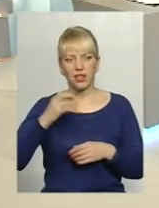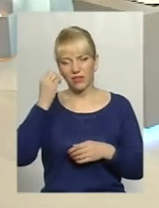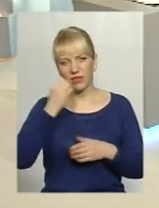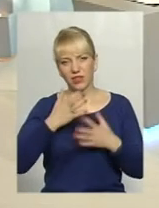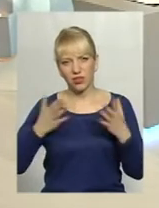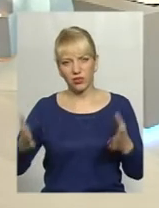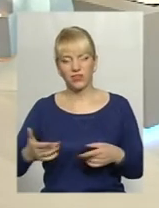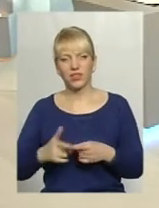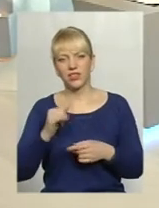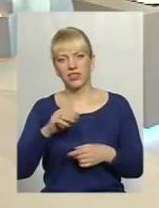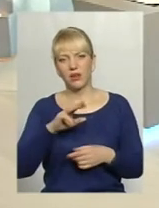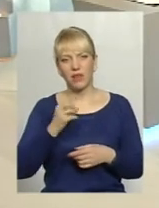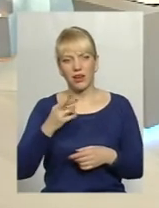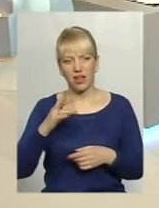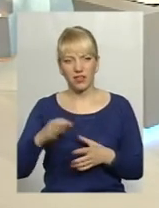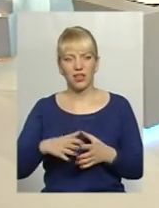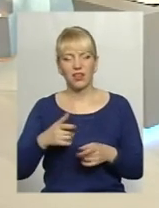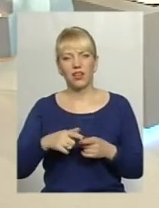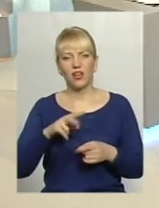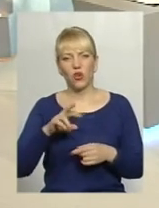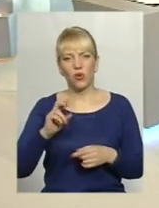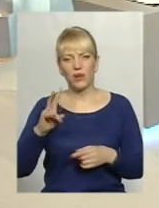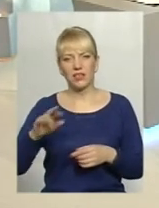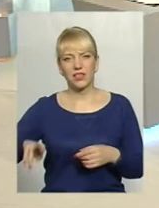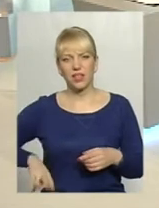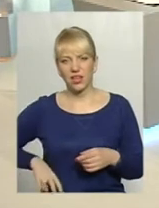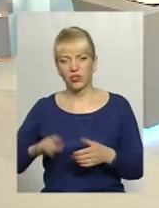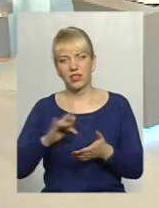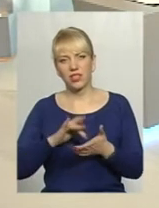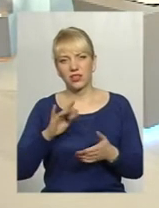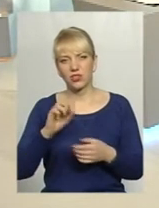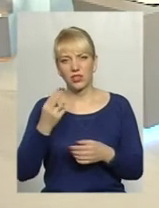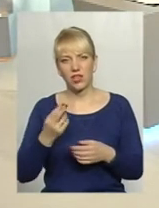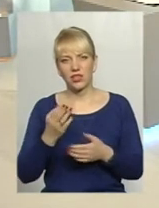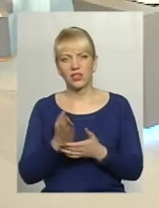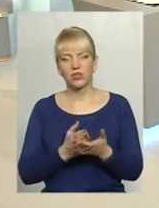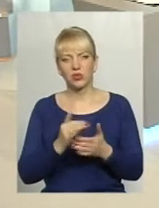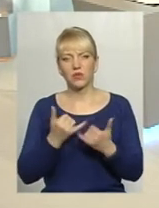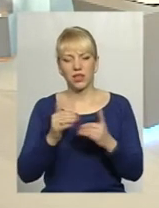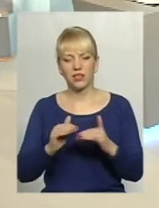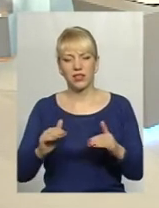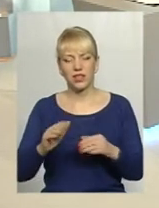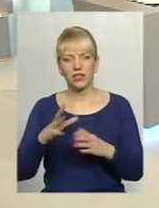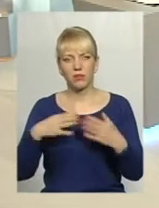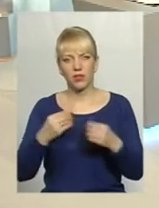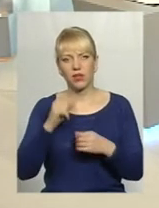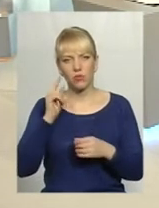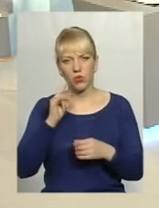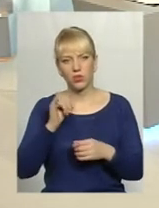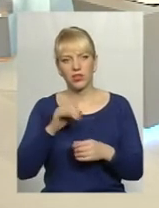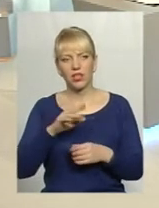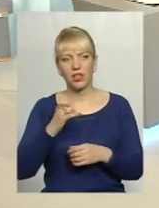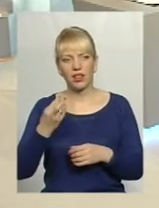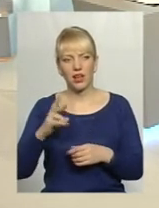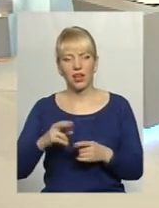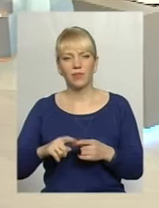велике. Пані Мар'яна Любецька, директор Хмельницького міського центру соціальних спорудів для дітей, сім'ї та молоді. І пані Наталі